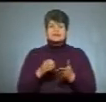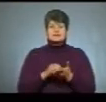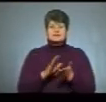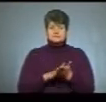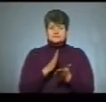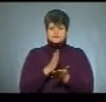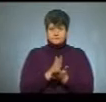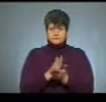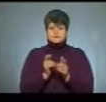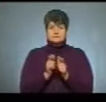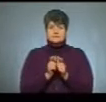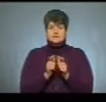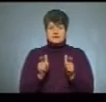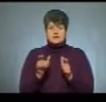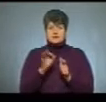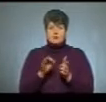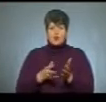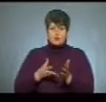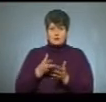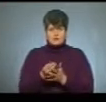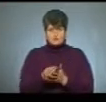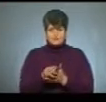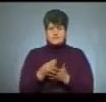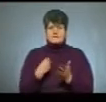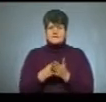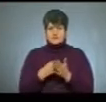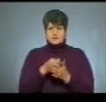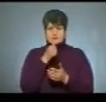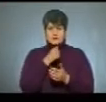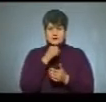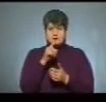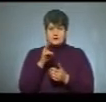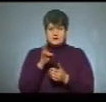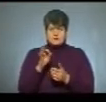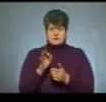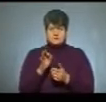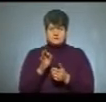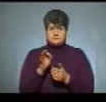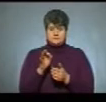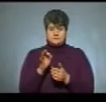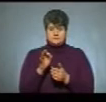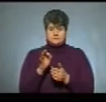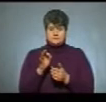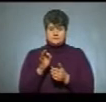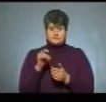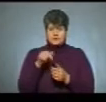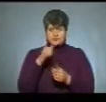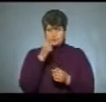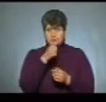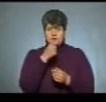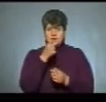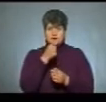а також квитанція про оплату. Вартість одного пробного тестування в цьому році